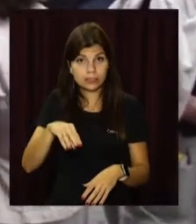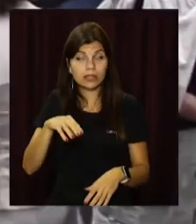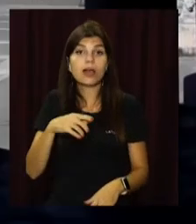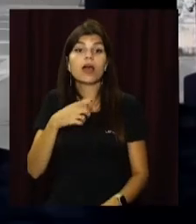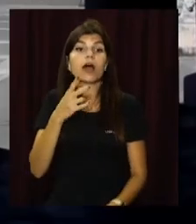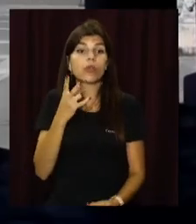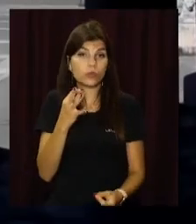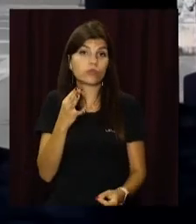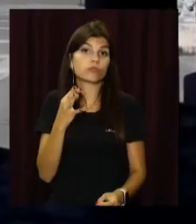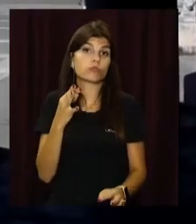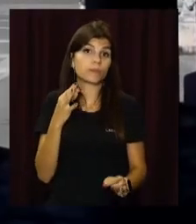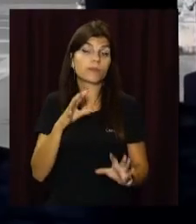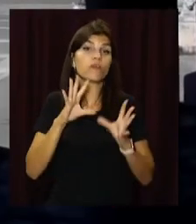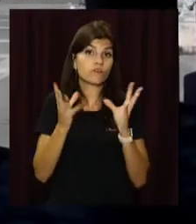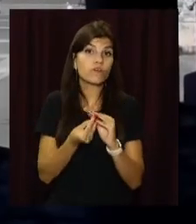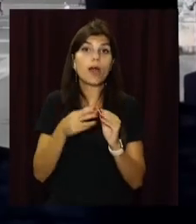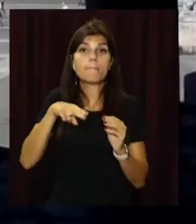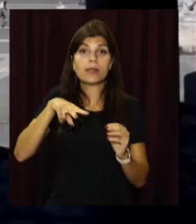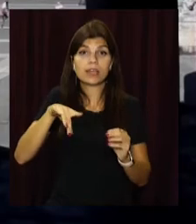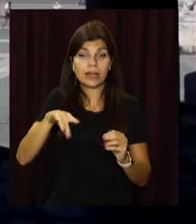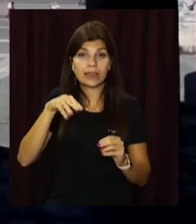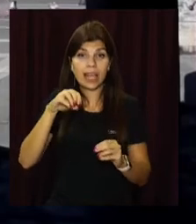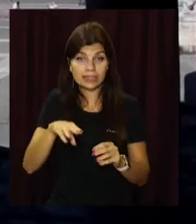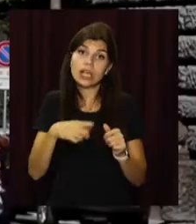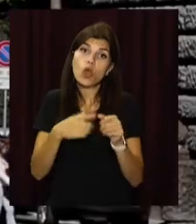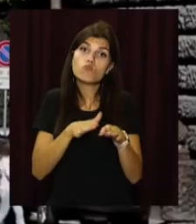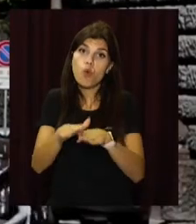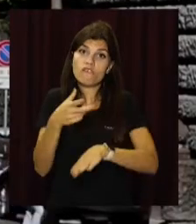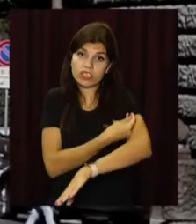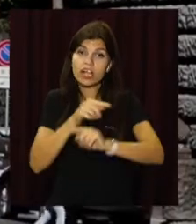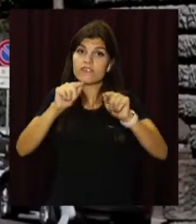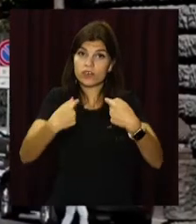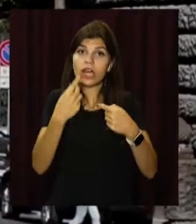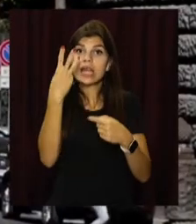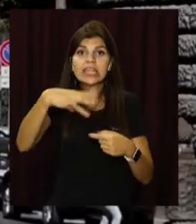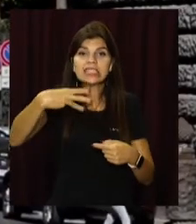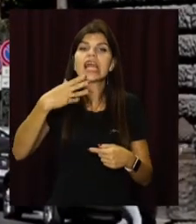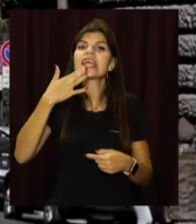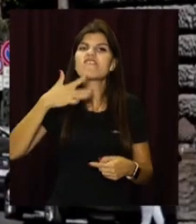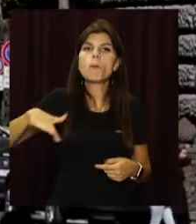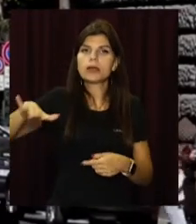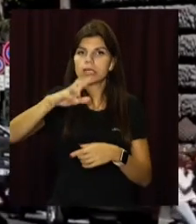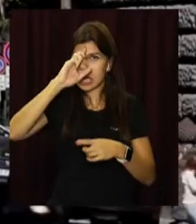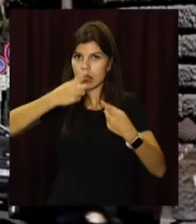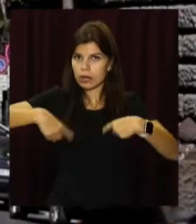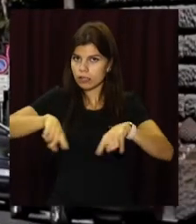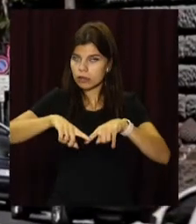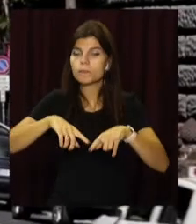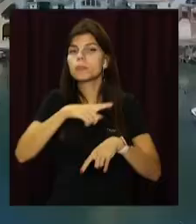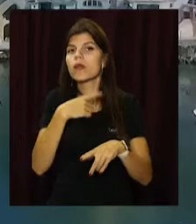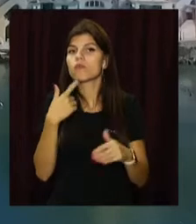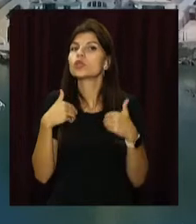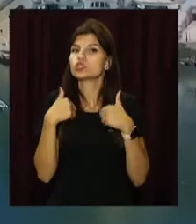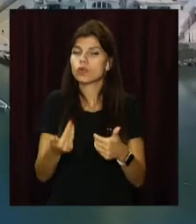Естонію та Іспанію. Загалом ПЛР-тест або повну вакцинацію вимагають 30 європейських країн. У МЗС радять перед